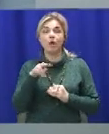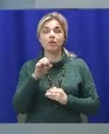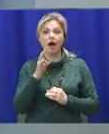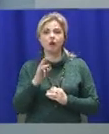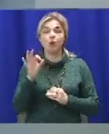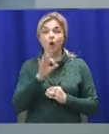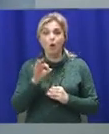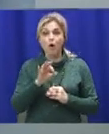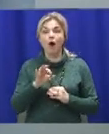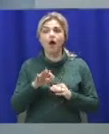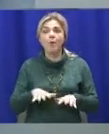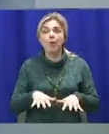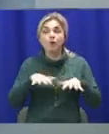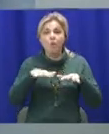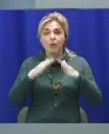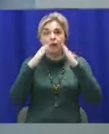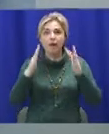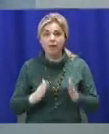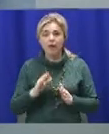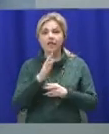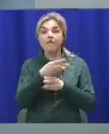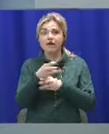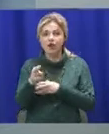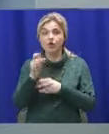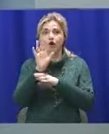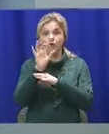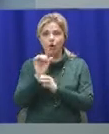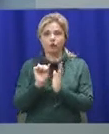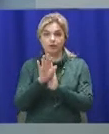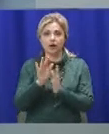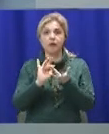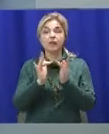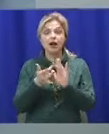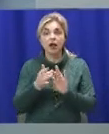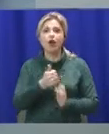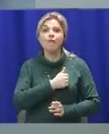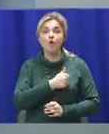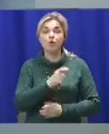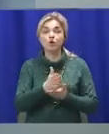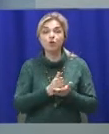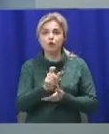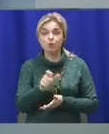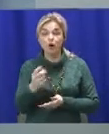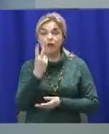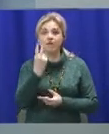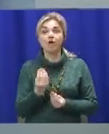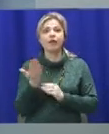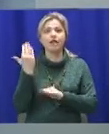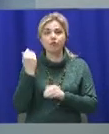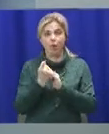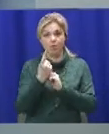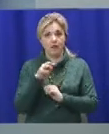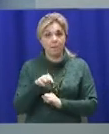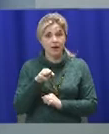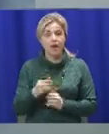підтоплення наметів. Відео та фотографії виклали у соцмережі військовослужбовці та волонтери два дні тому, 11 березня.